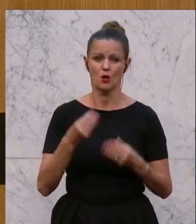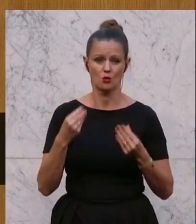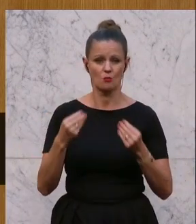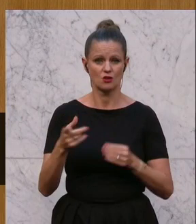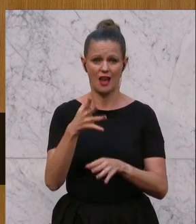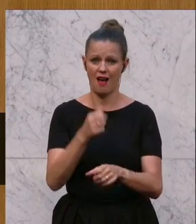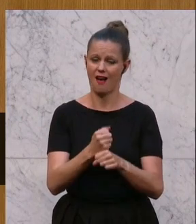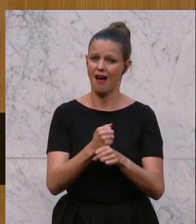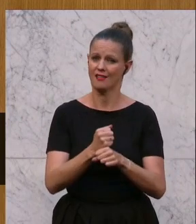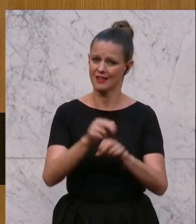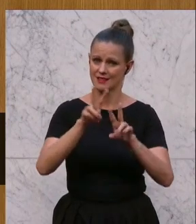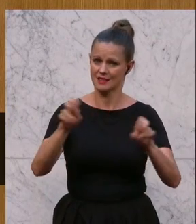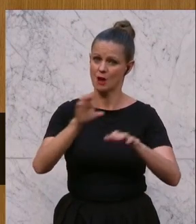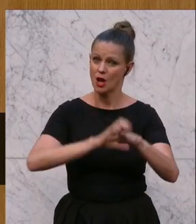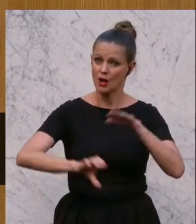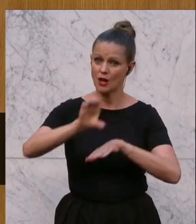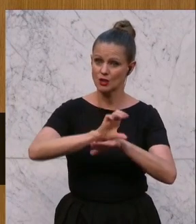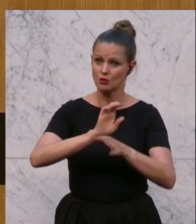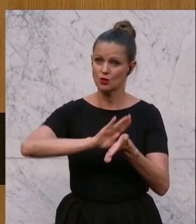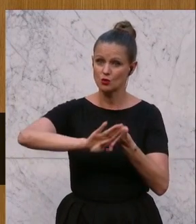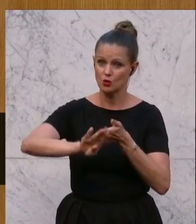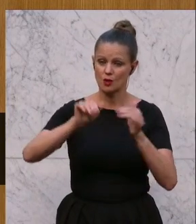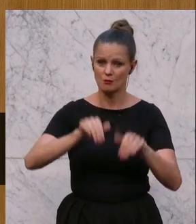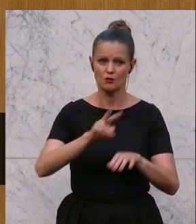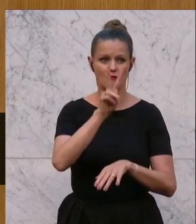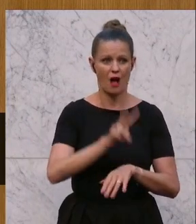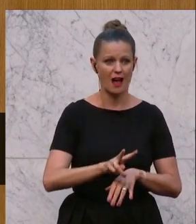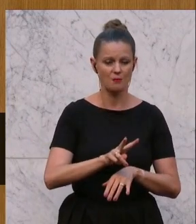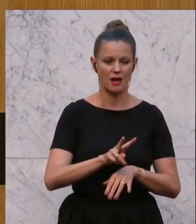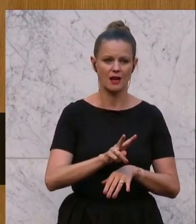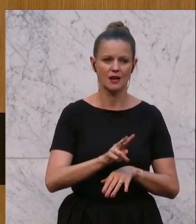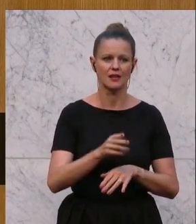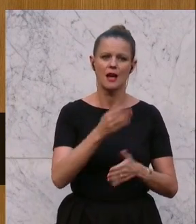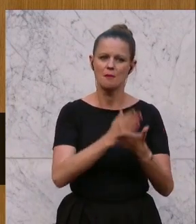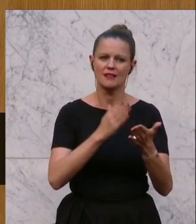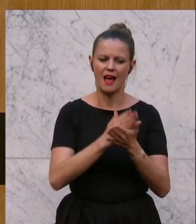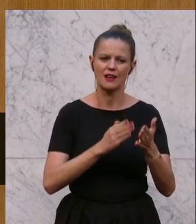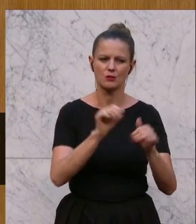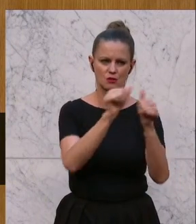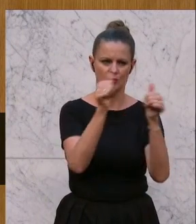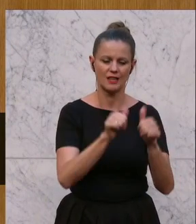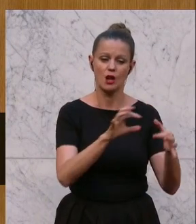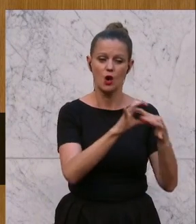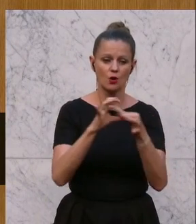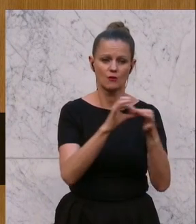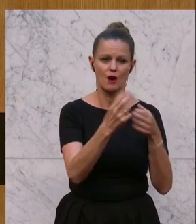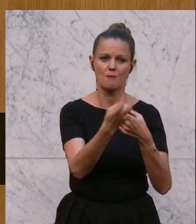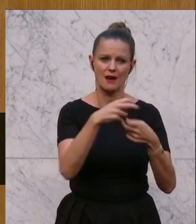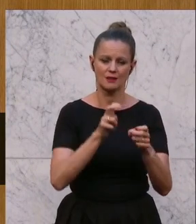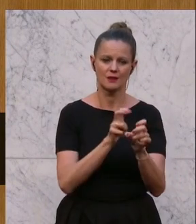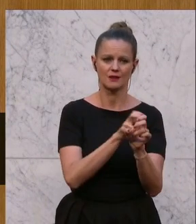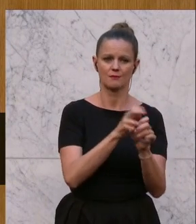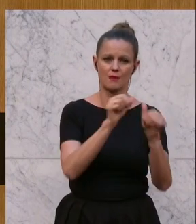Nachhaltigkeitsthema, wo es um Ressourcenschonung geht. Vorarlberg mit Beteiligungsmodellen, kooperativen, partizipativen